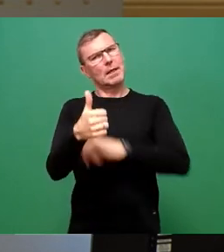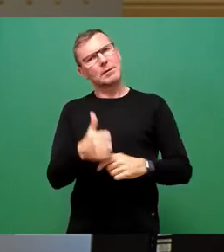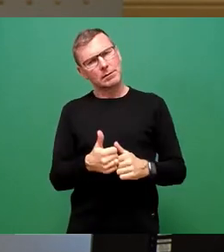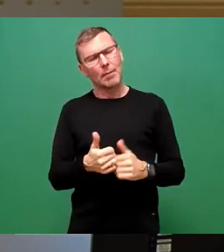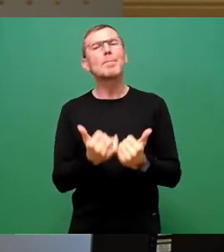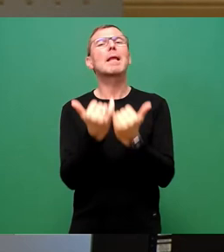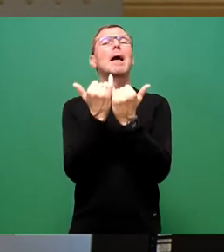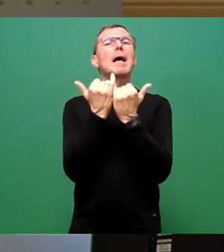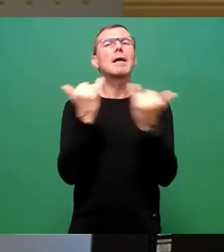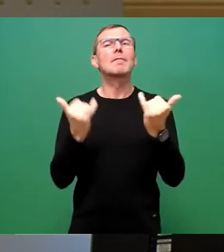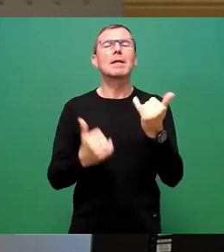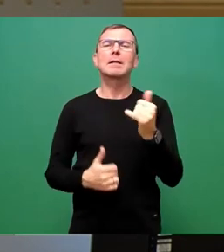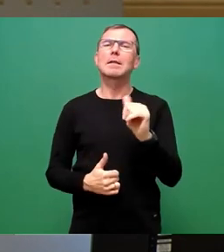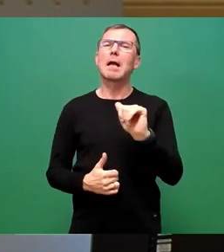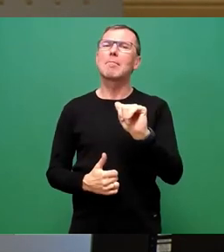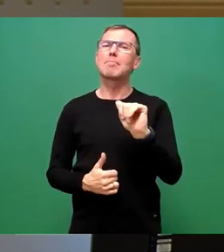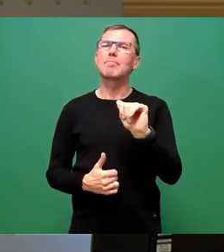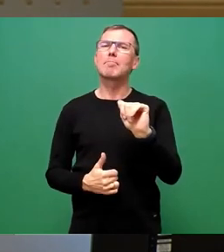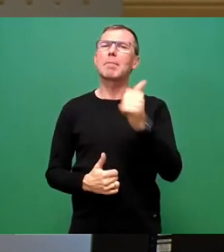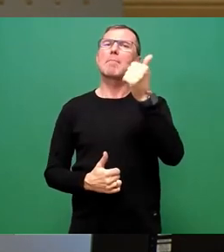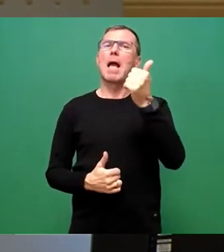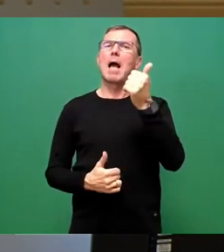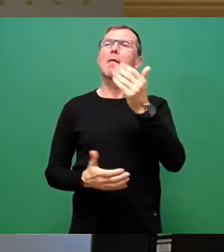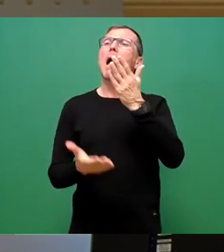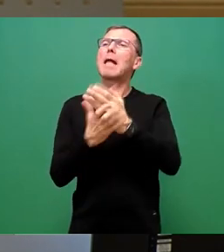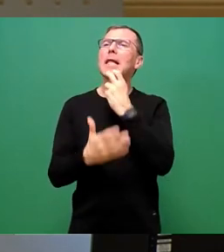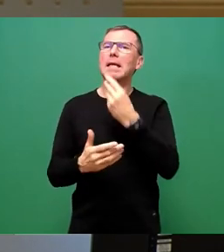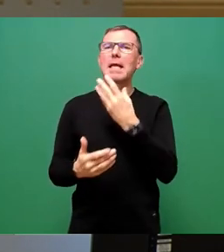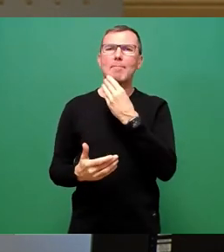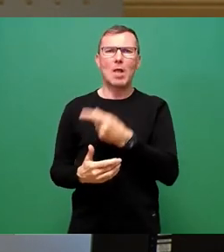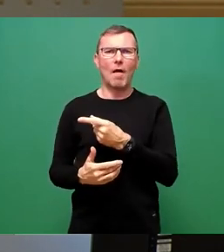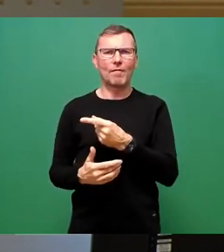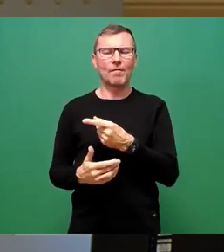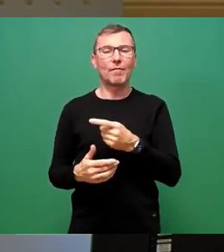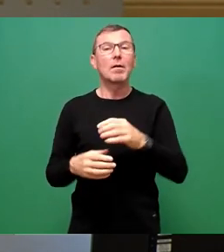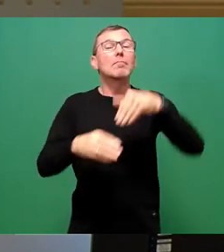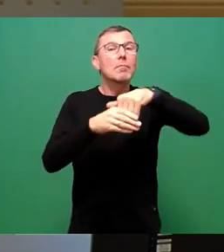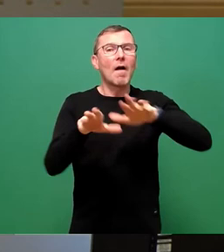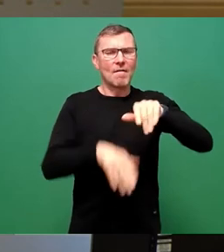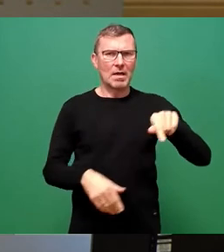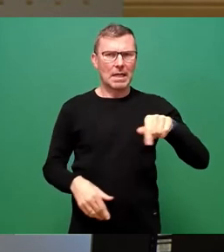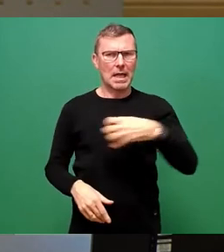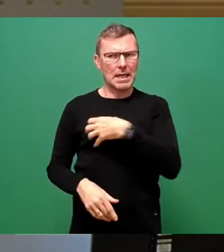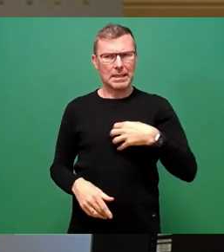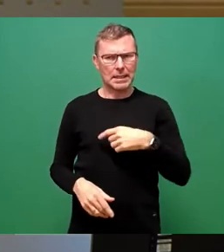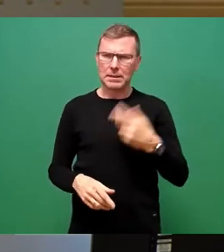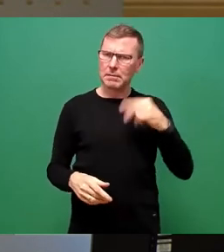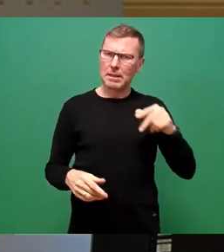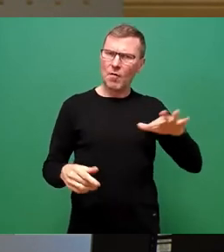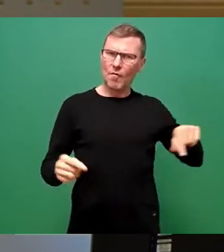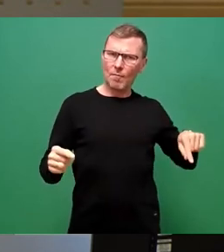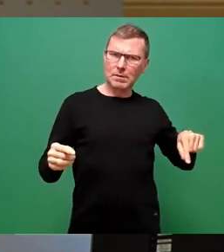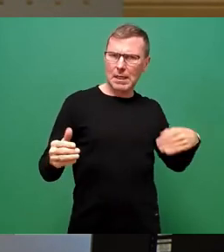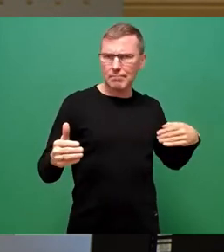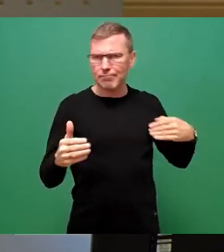sich der Primär- bzw. Endenergiebedarf, in Klammern inklusive Verkehr, in Dresden seit 2015 entwickelt?